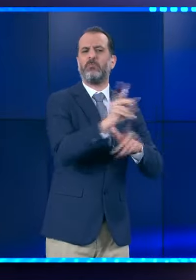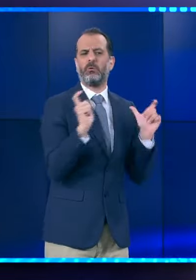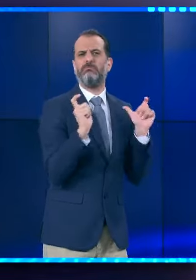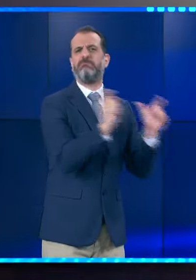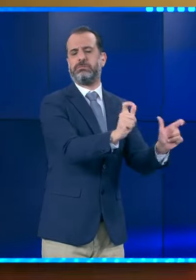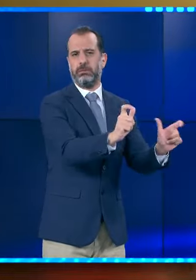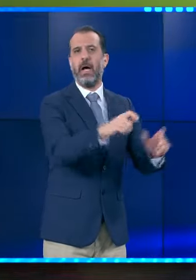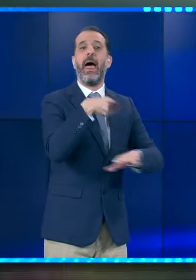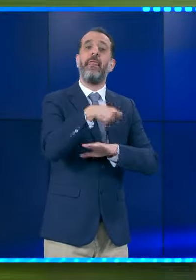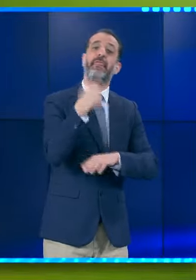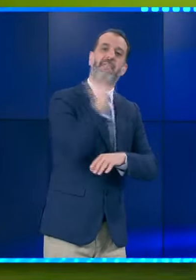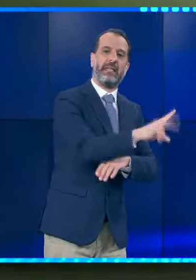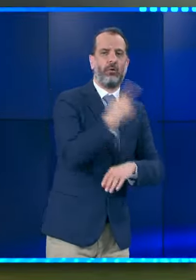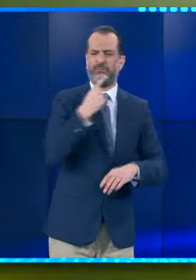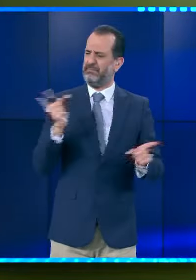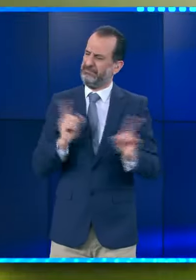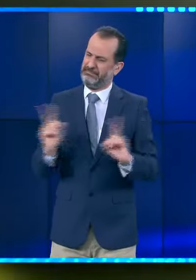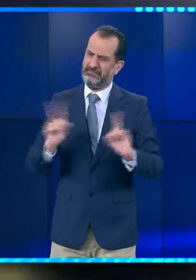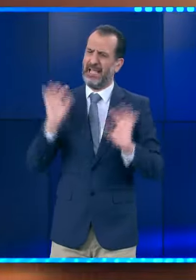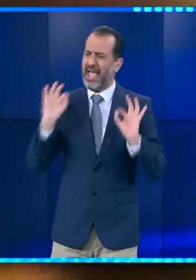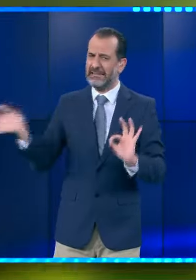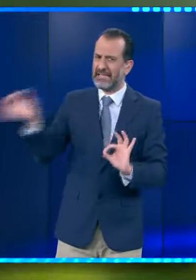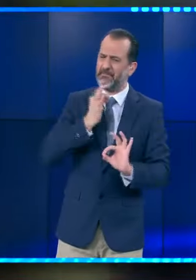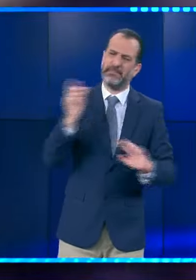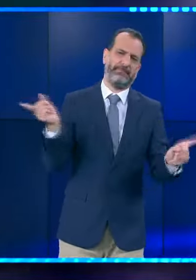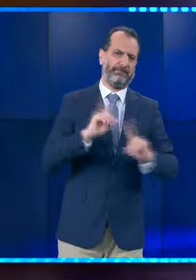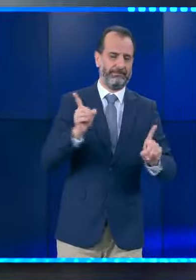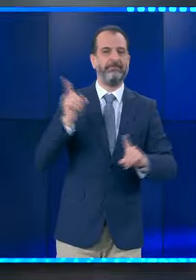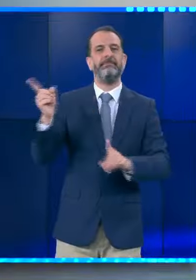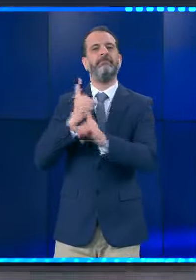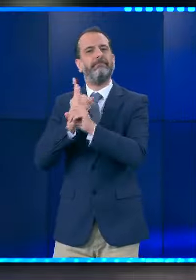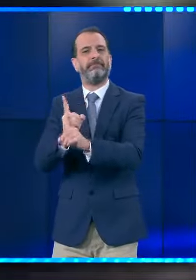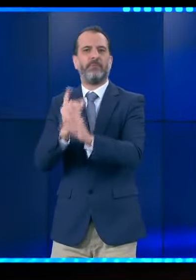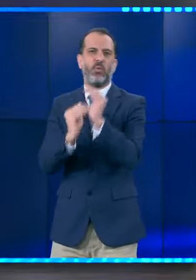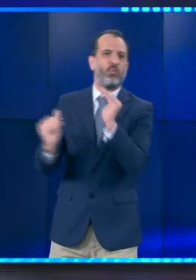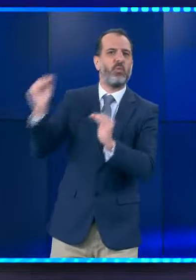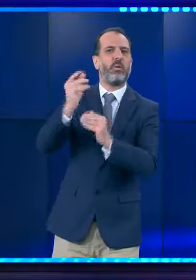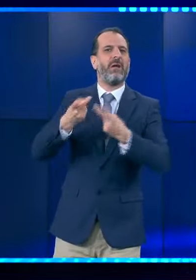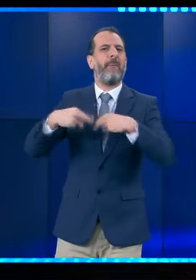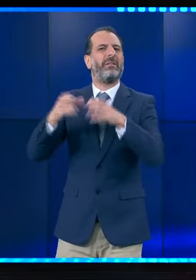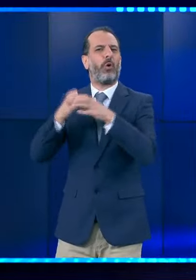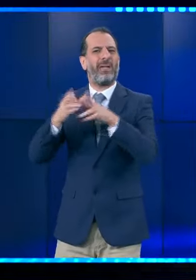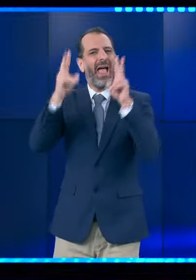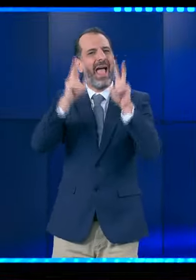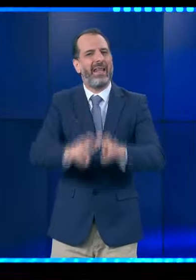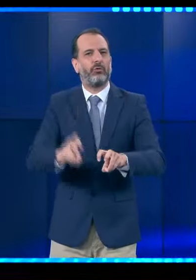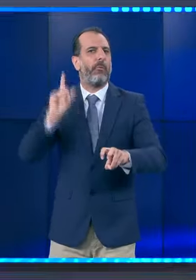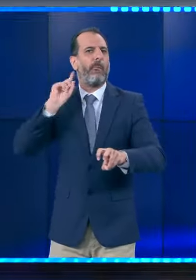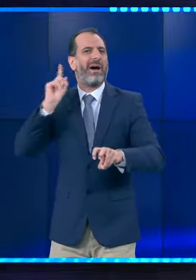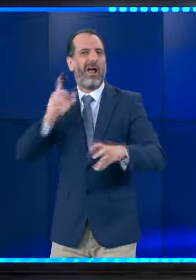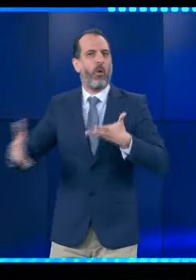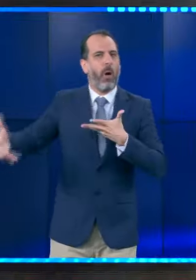διαψεύδουν ότι τα πράγματα είναι όπως περιγράφονται. Ο επικεφαλής της αρχής κατά της νονιμιμοποίησης εσόδων από εγκληματικές δραστηριότητες Χαράλαμπος